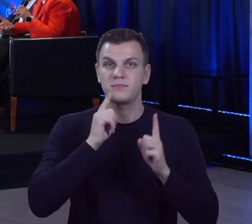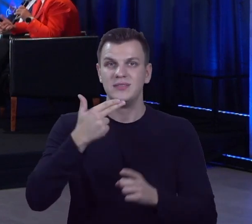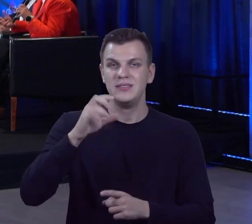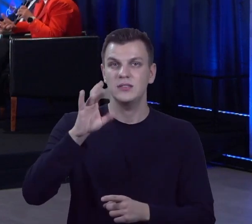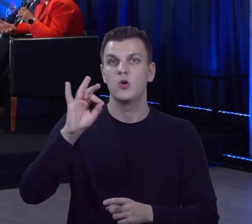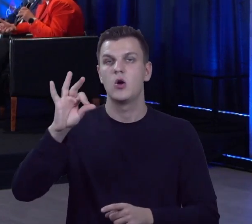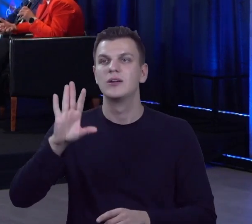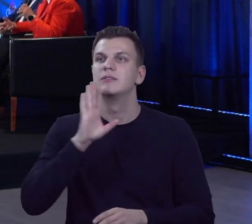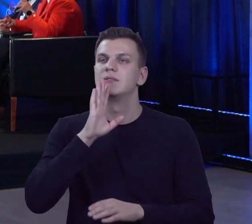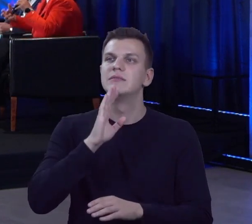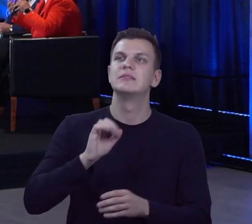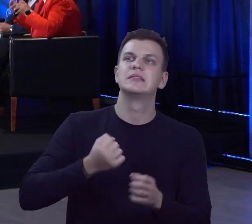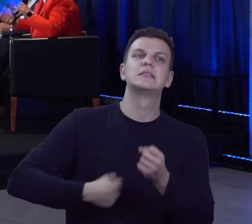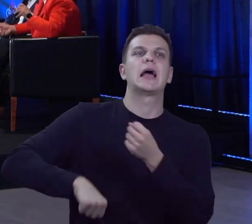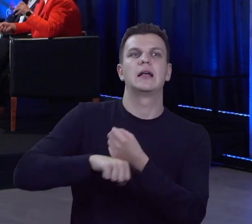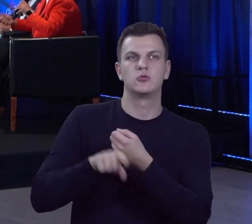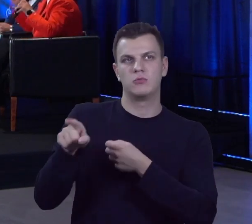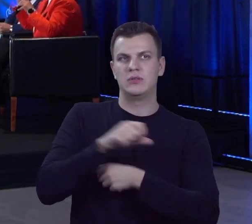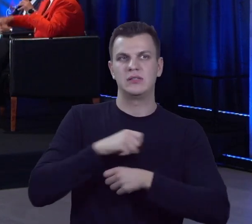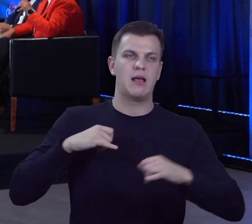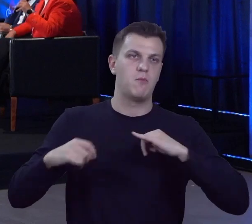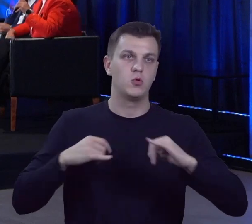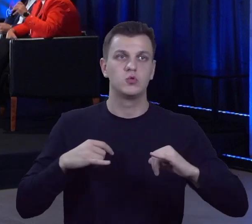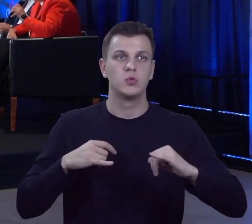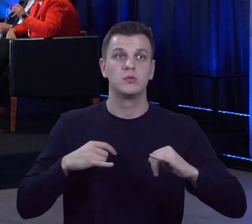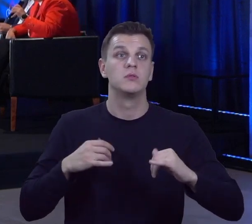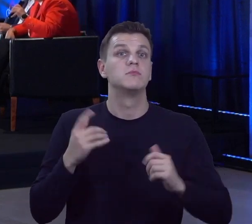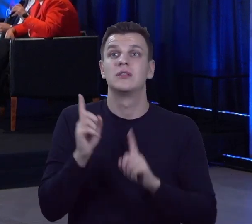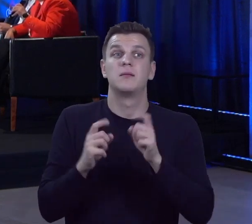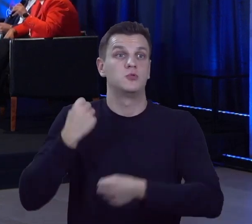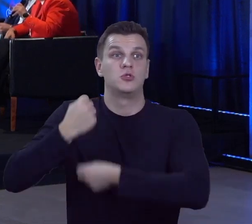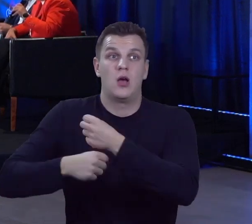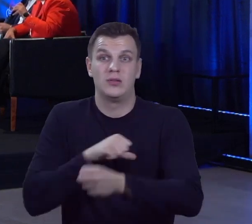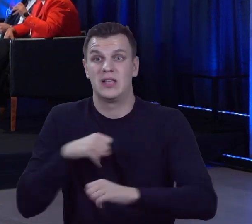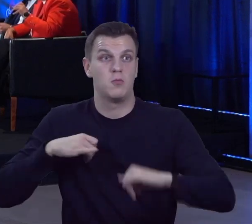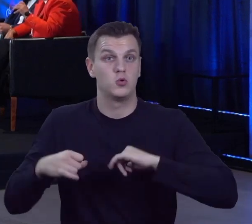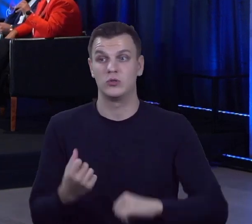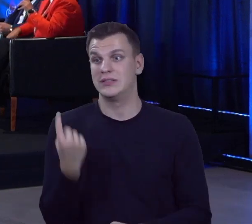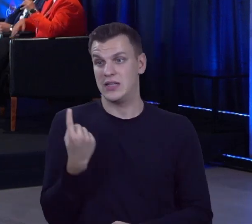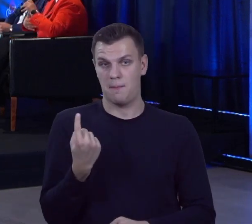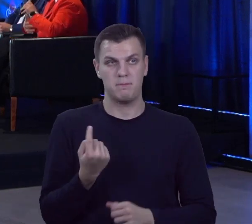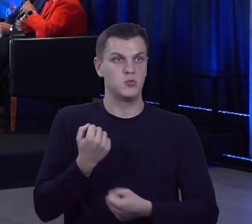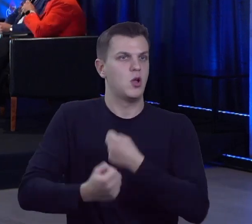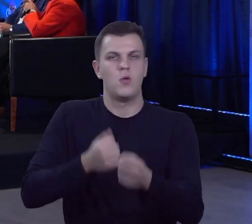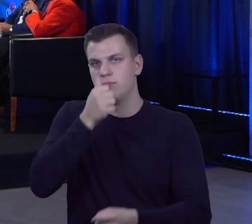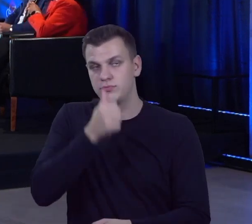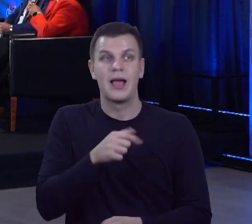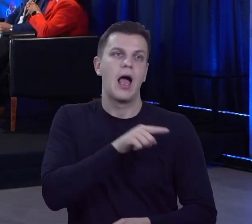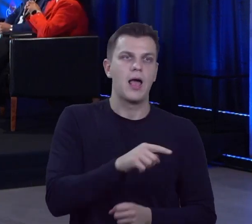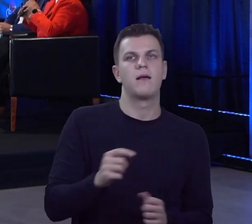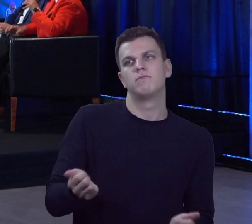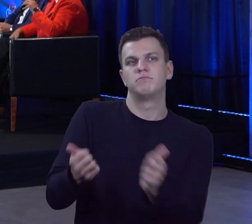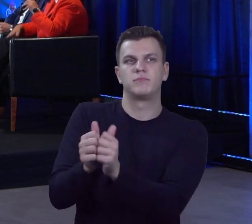samorząd w działaniach, w których samorząd nie byłby w pojedynkę skuteczny. Ja pochodzę z takiego